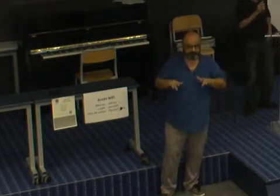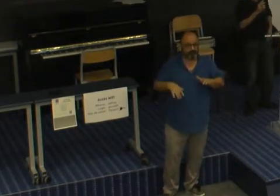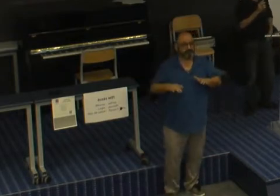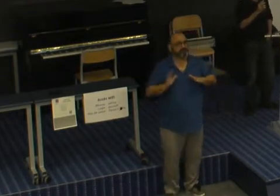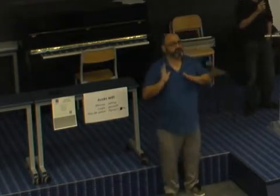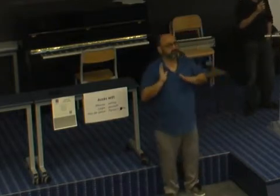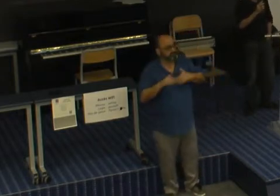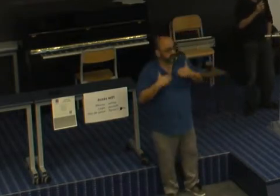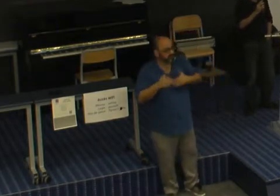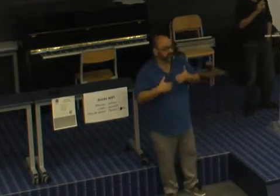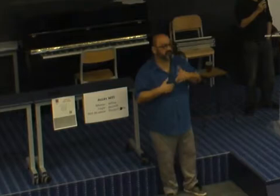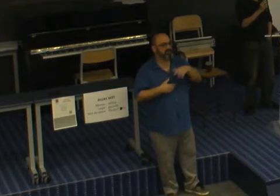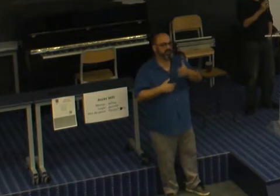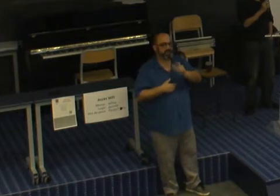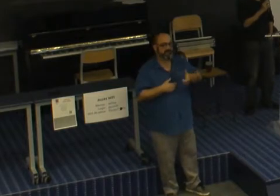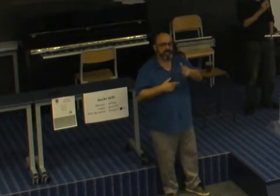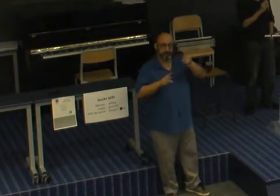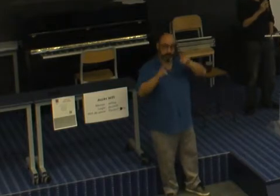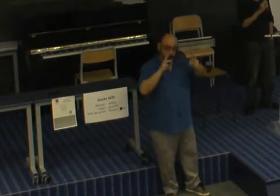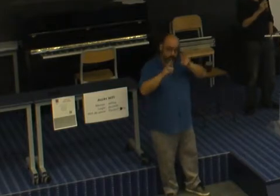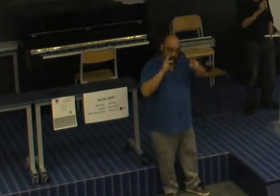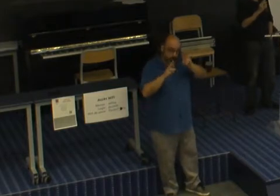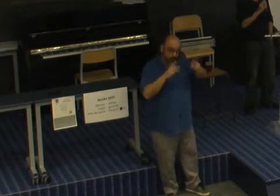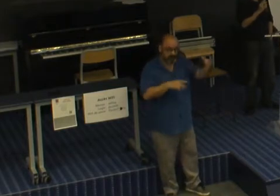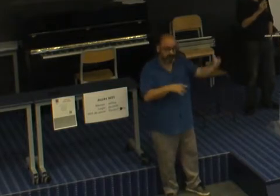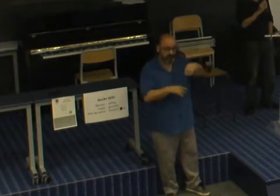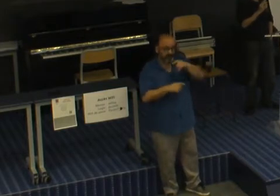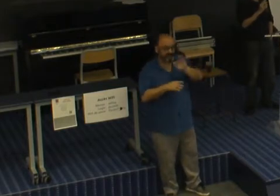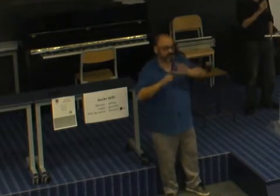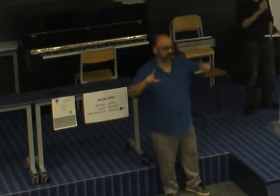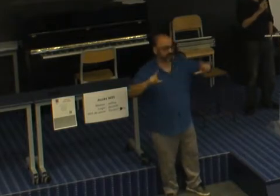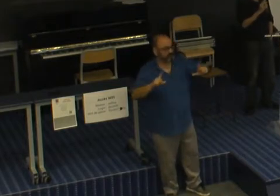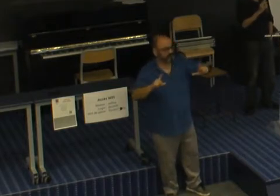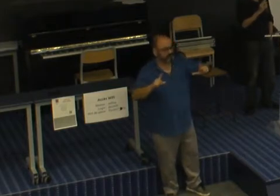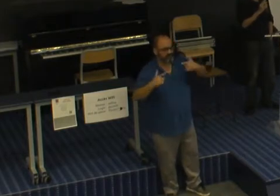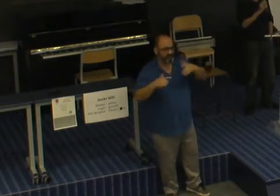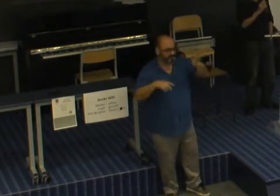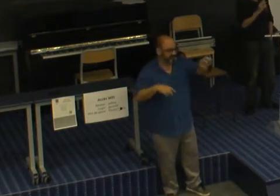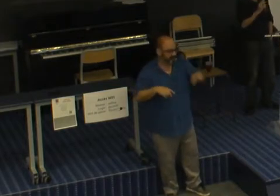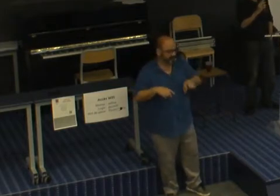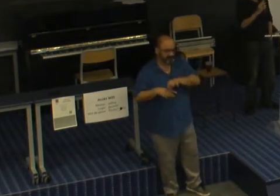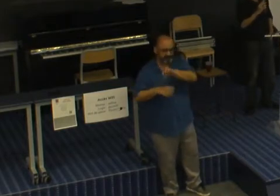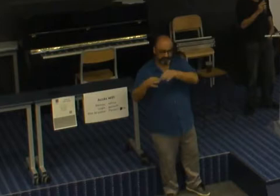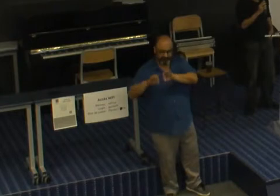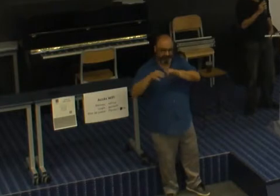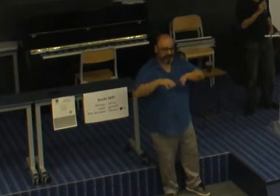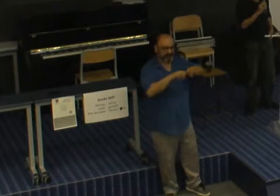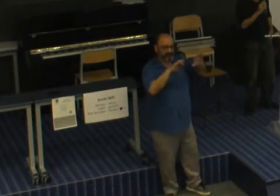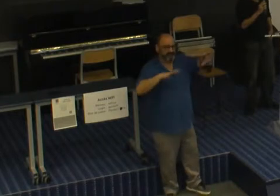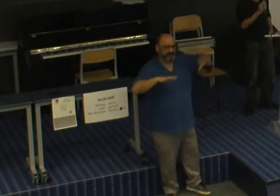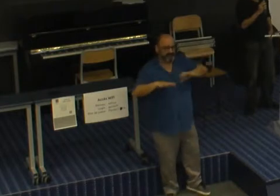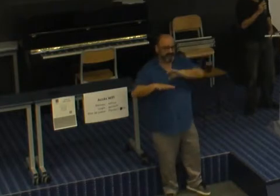Il eu aussi les Bretons, parce que la France avant,'était un assemblage de petits pays. Ce n'était pas un pays homogène.